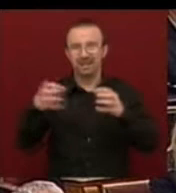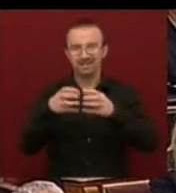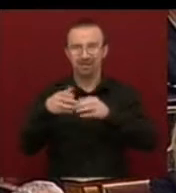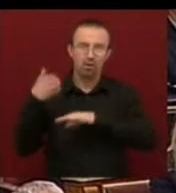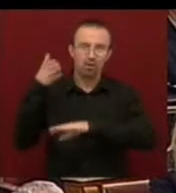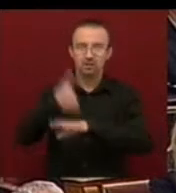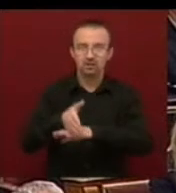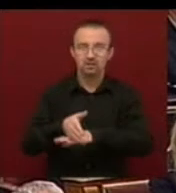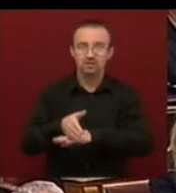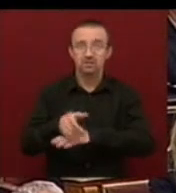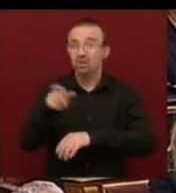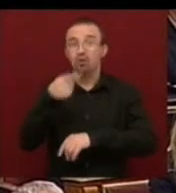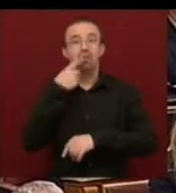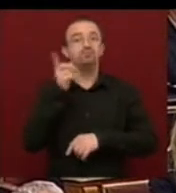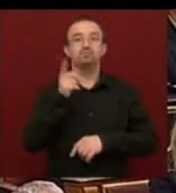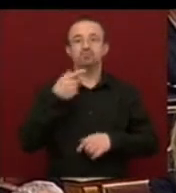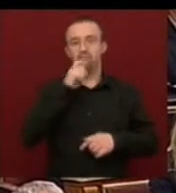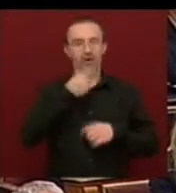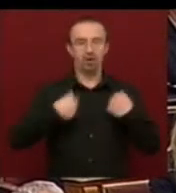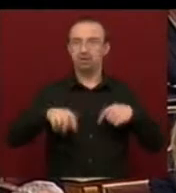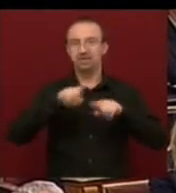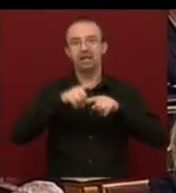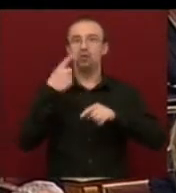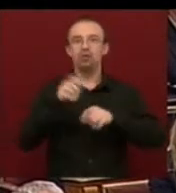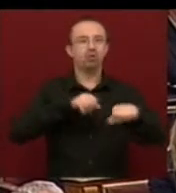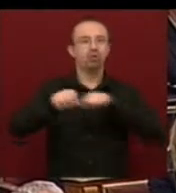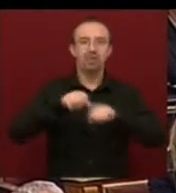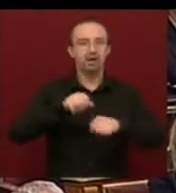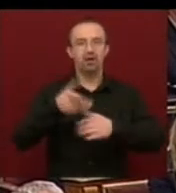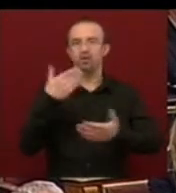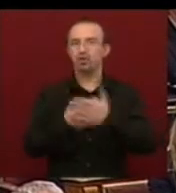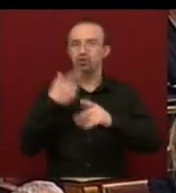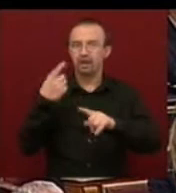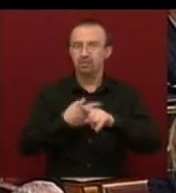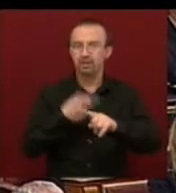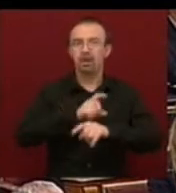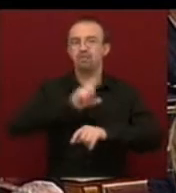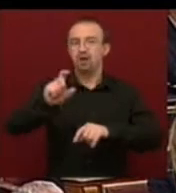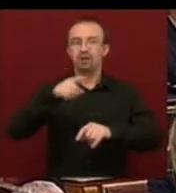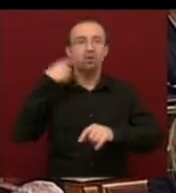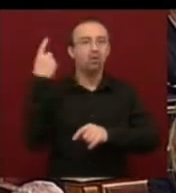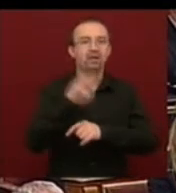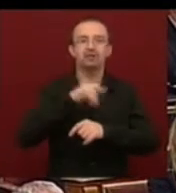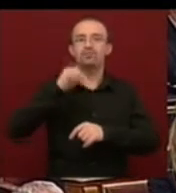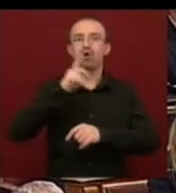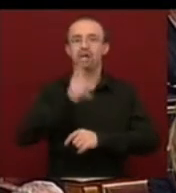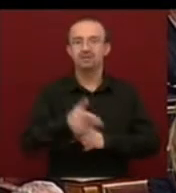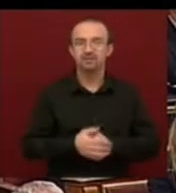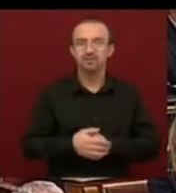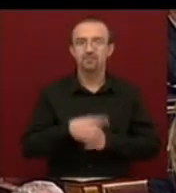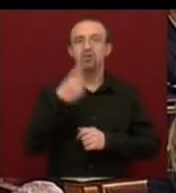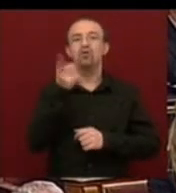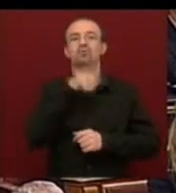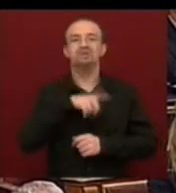És azt mondták, hogy önöknél nálunk Magyarországon, az önök kormányának gazdaságpolitikája miatt óriási bajok lesznek. Önök